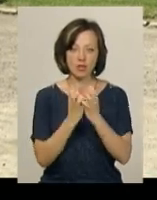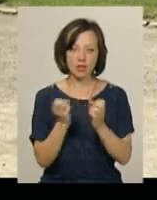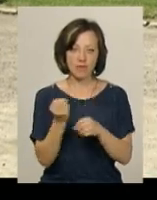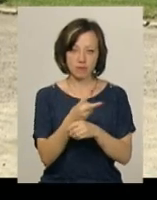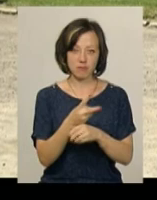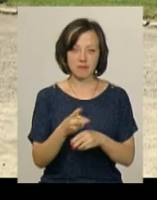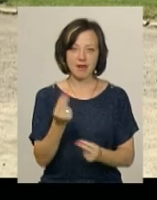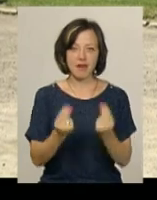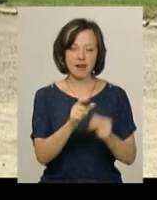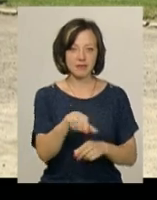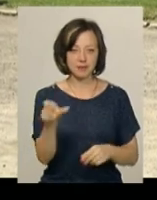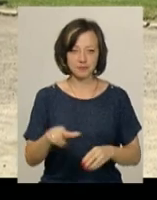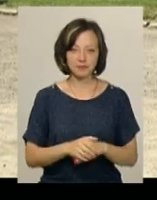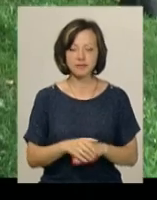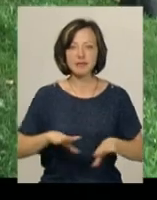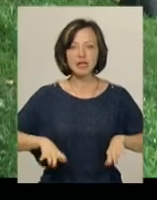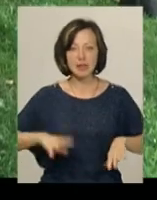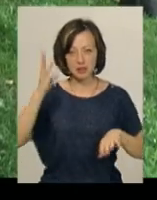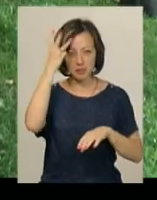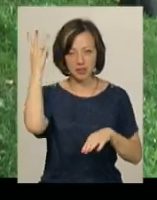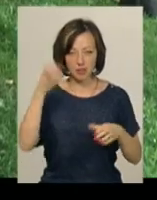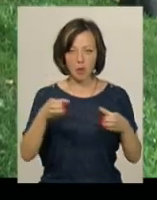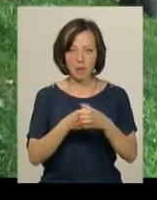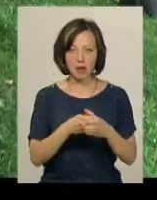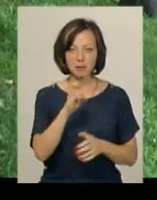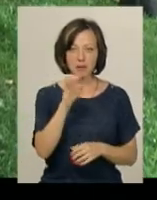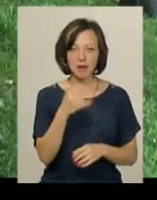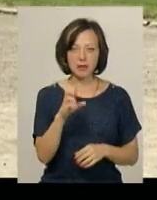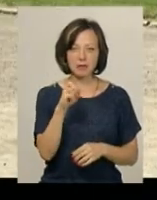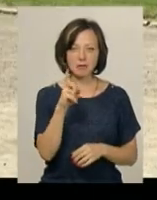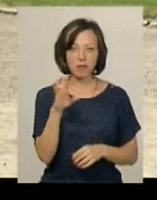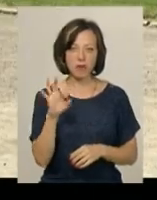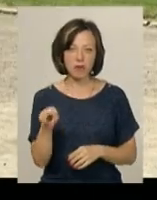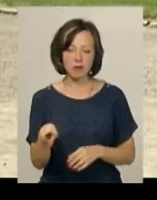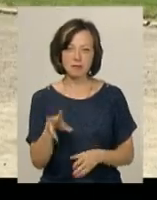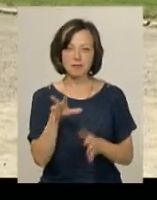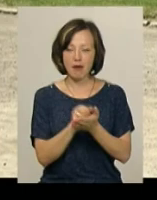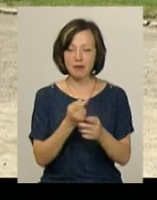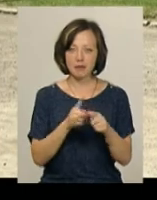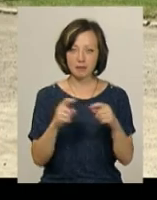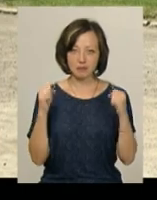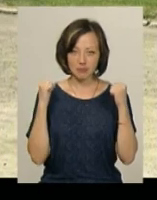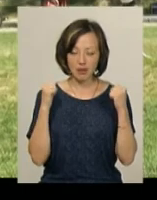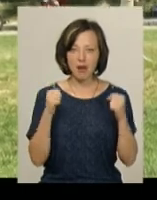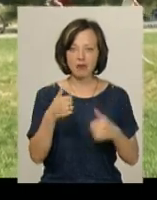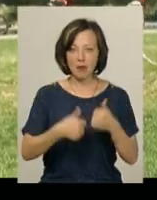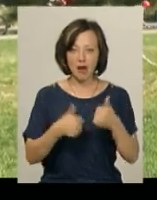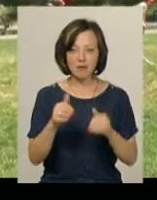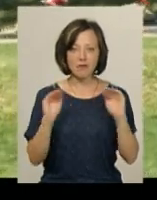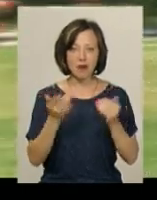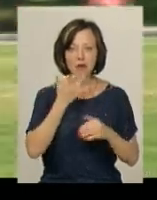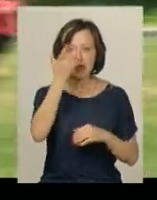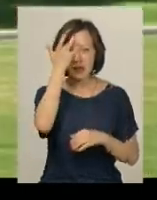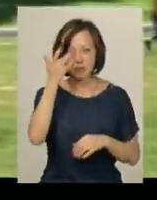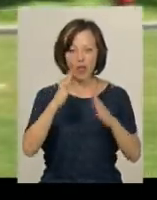гравців. Денис Дмитрошкин – тренер Хмельницької бейсбольної команди. Чоловік розповідає, змагання з цього воду спорту відбуваються у рамках літнього